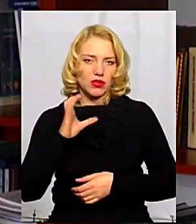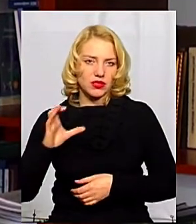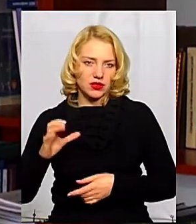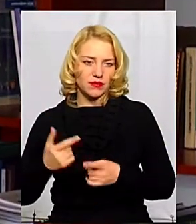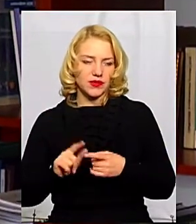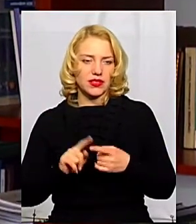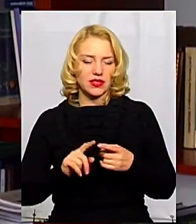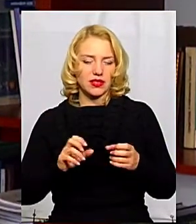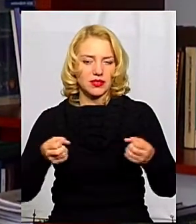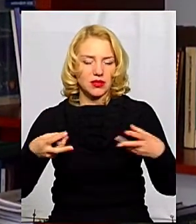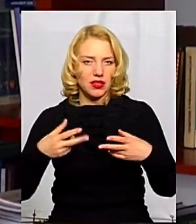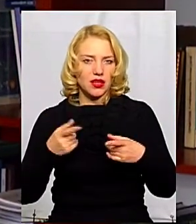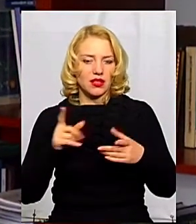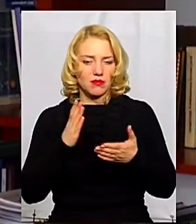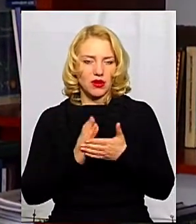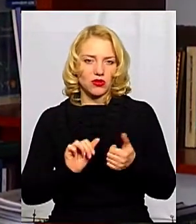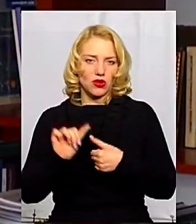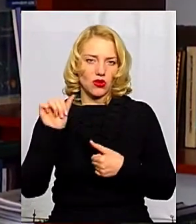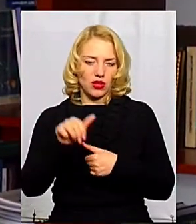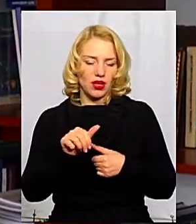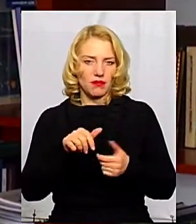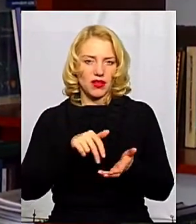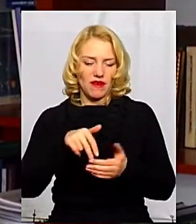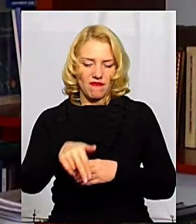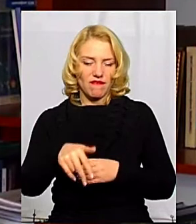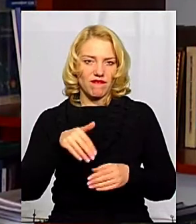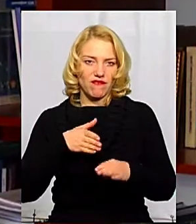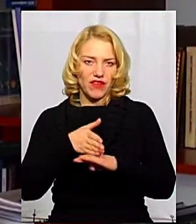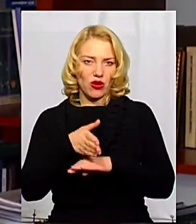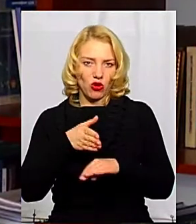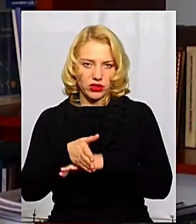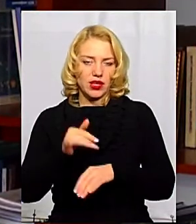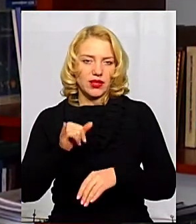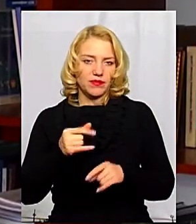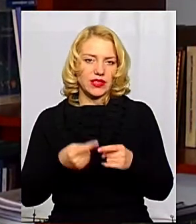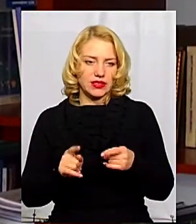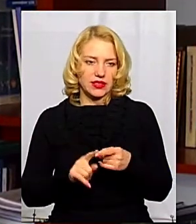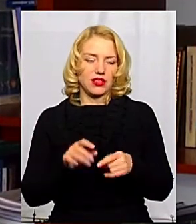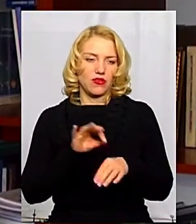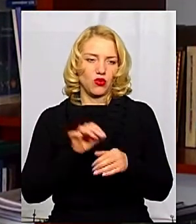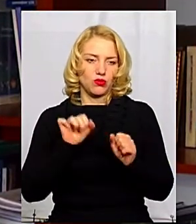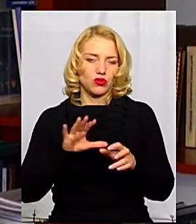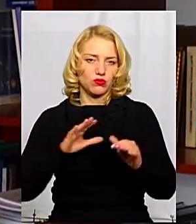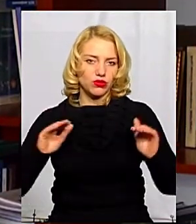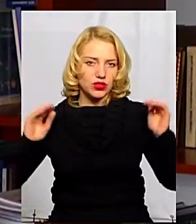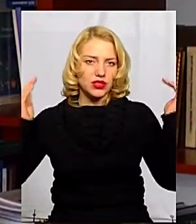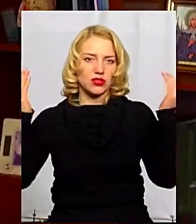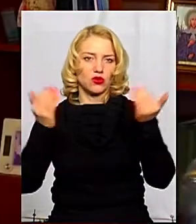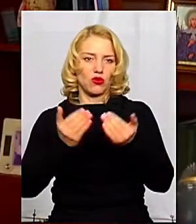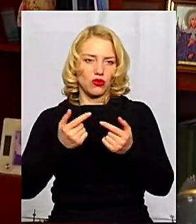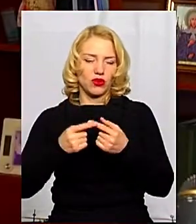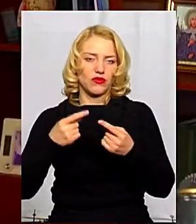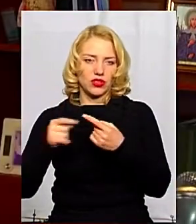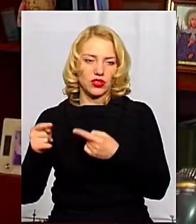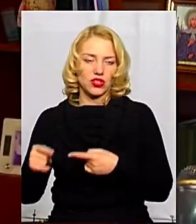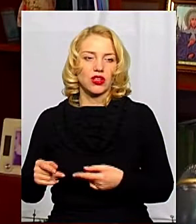мейцеровські бокси, які мають окримий вихід. І ці хворі дійсно можуть бути ізольовані від інших. В